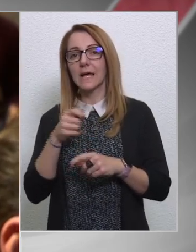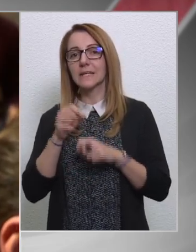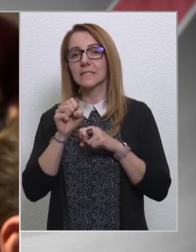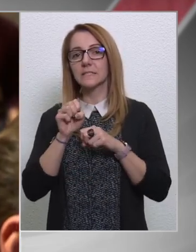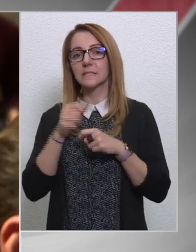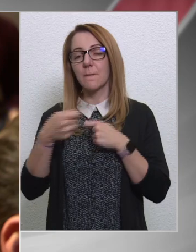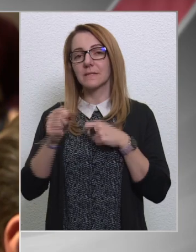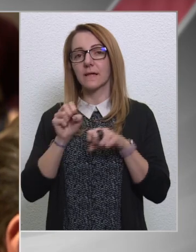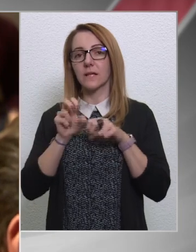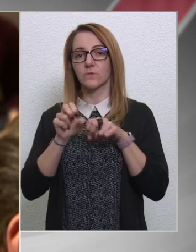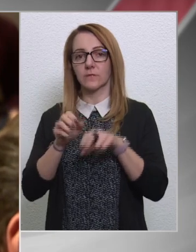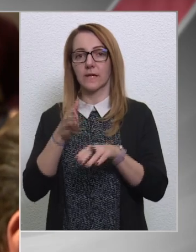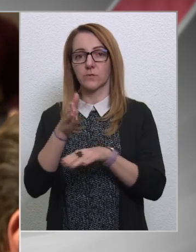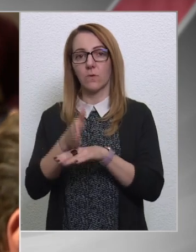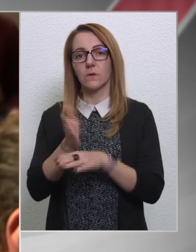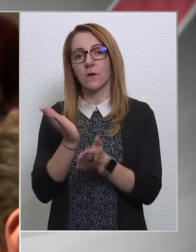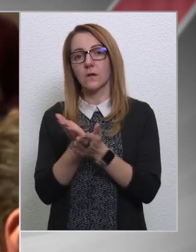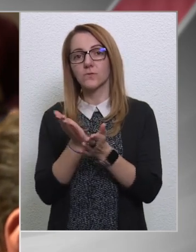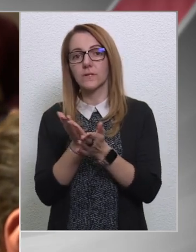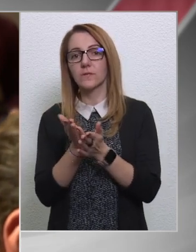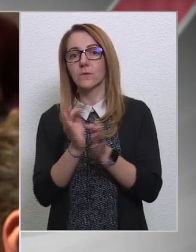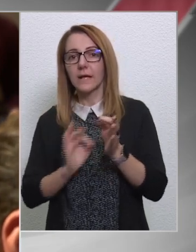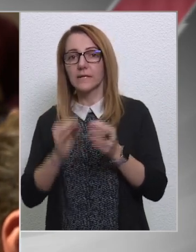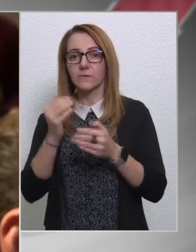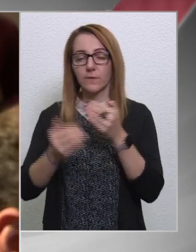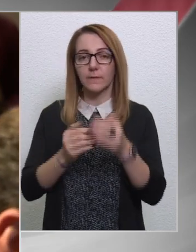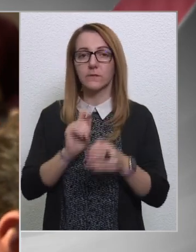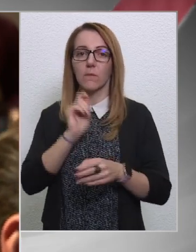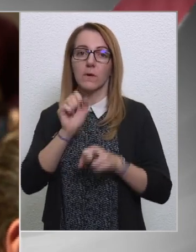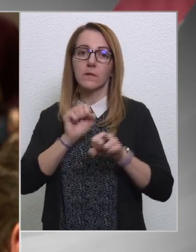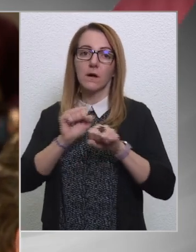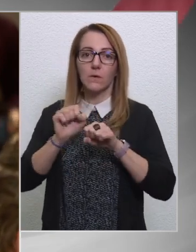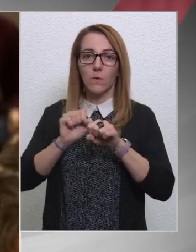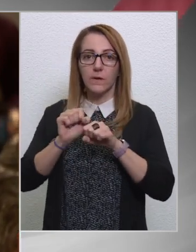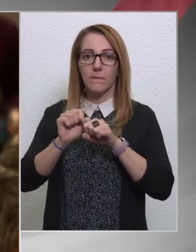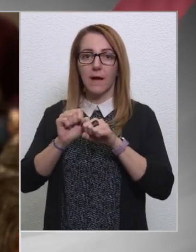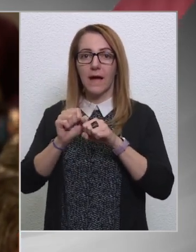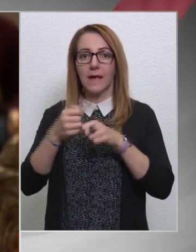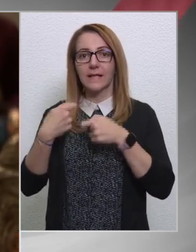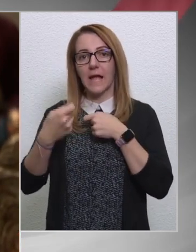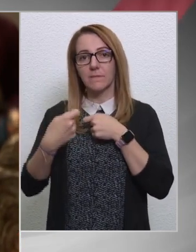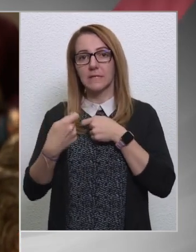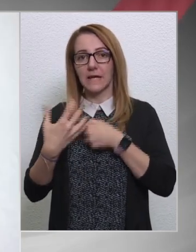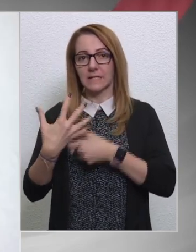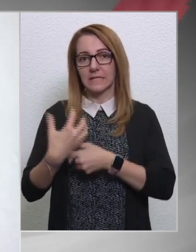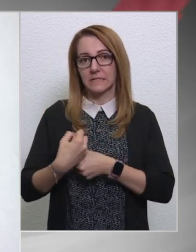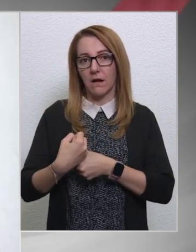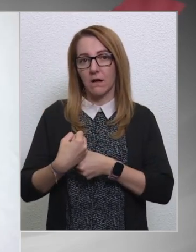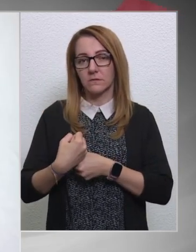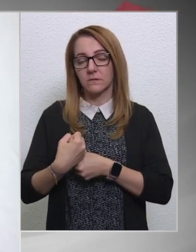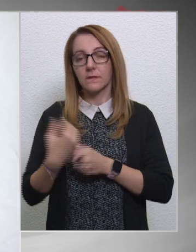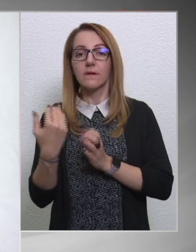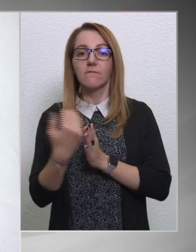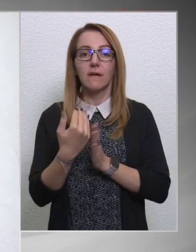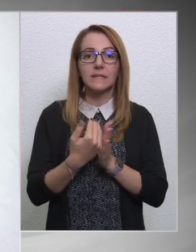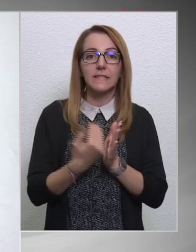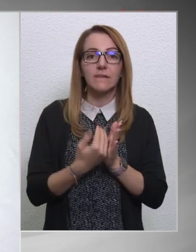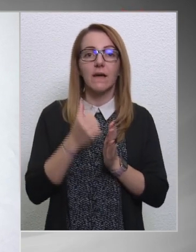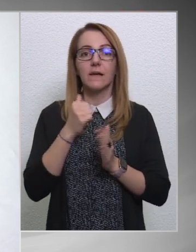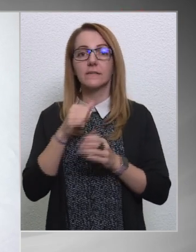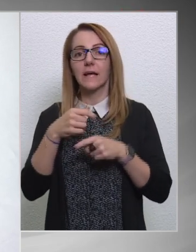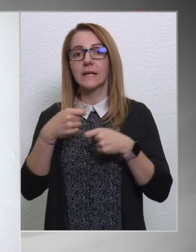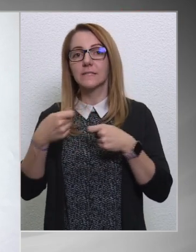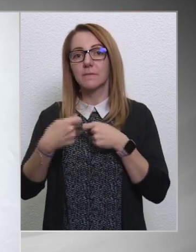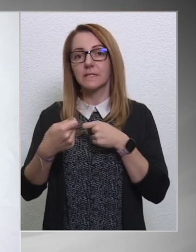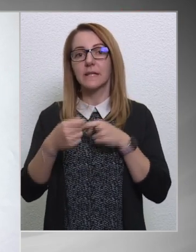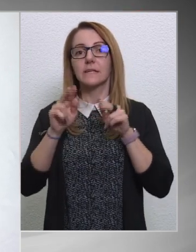hasonlítjuk ezt az egész folyamatot, akkor most a magyar kormány hány méternél tarthat? Hát feltéve, hogy százméternél tényleg